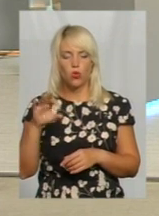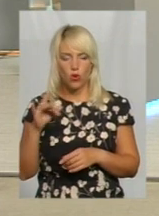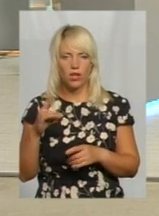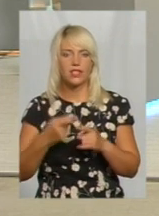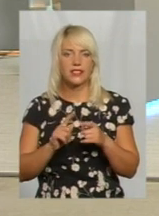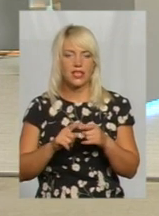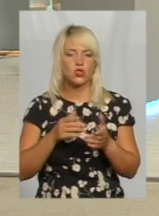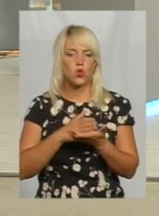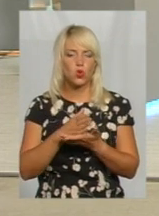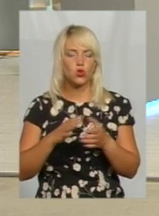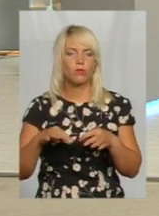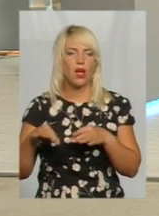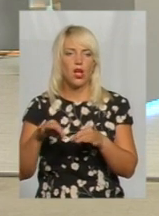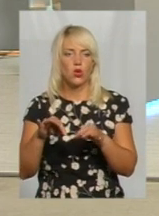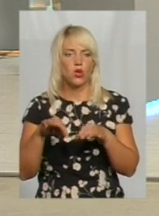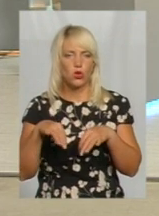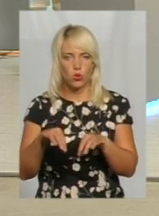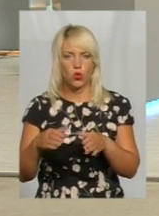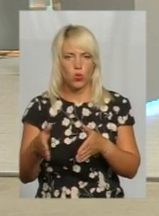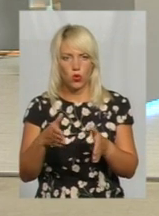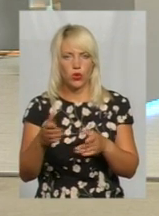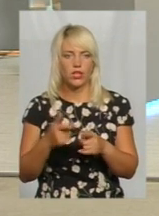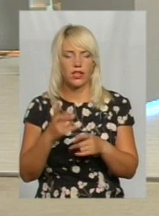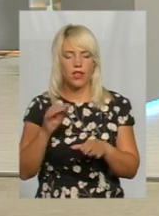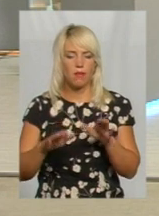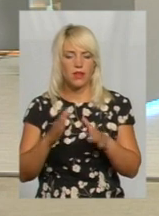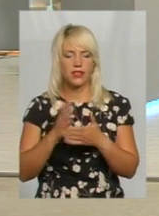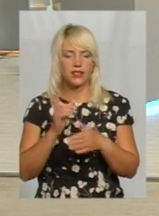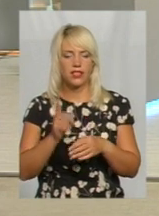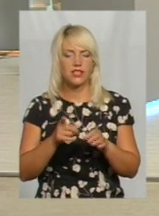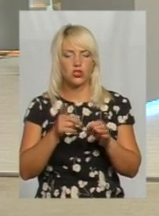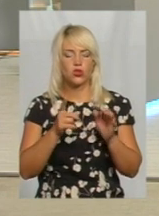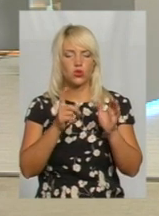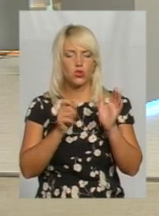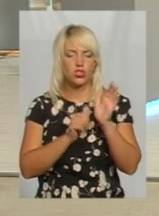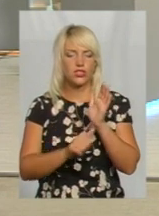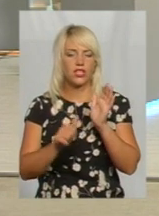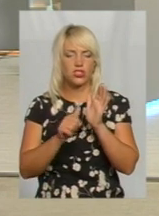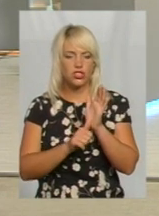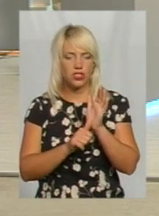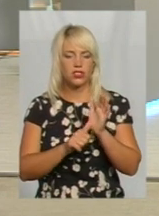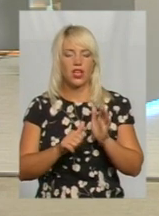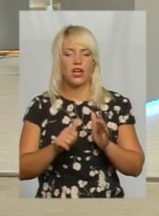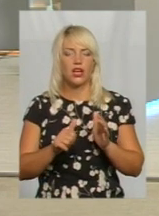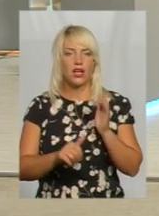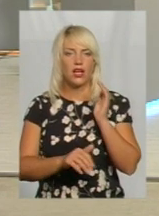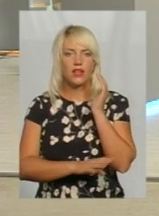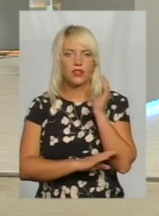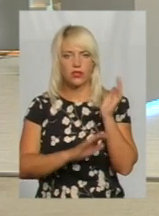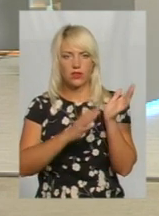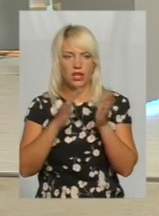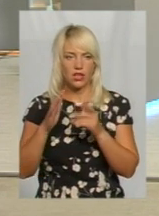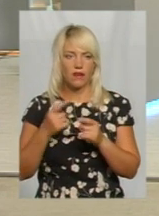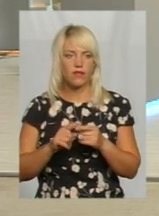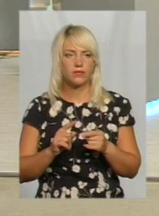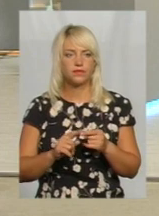балансі служба автомобільних доріг 1166 кілометрів лісосмуг, про це нам повідомила фахівець зі зв'язків з громадськістю